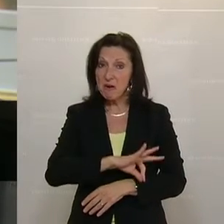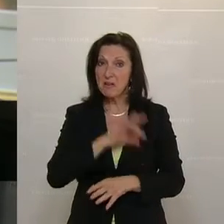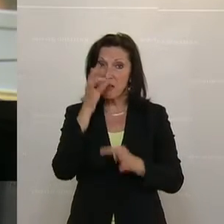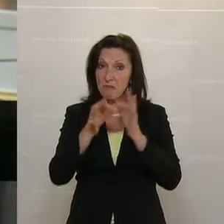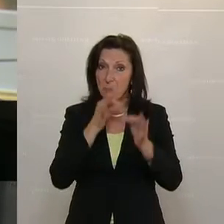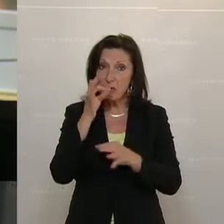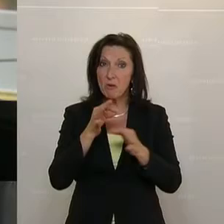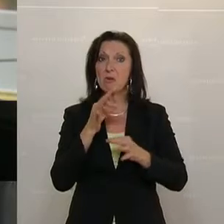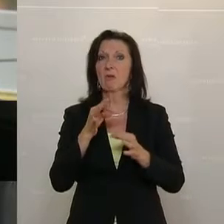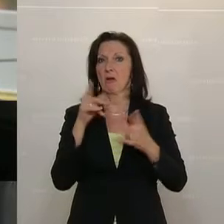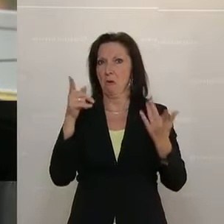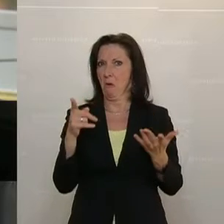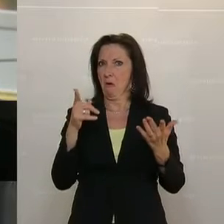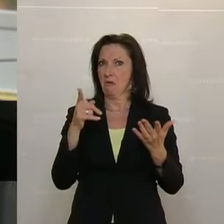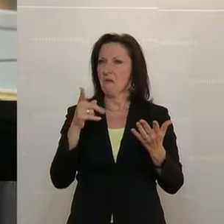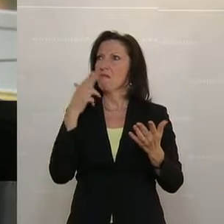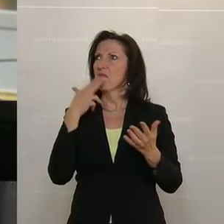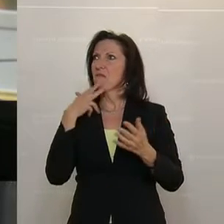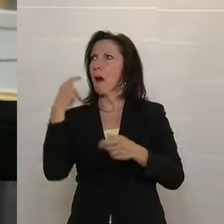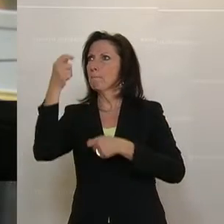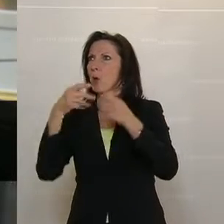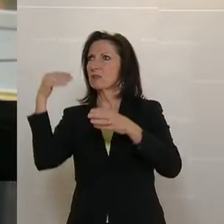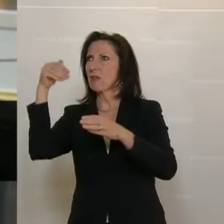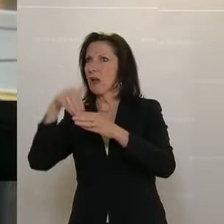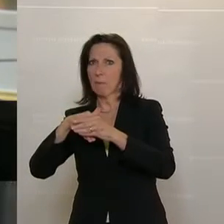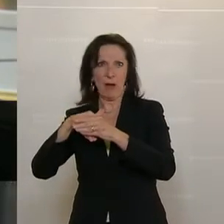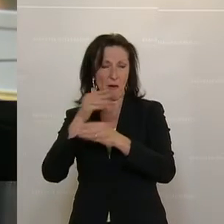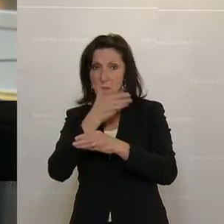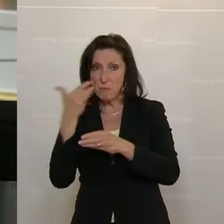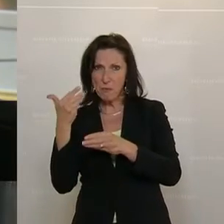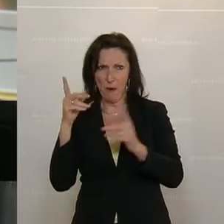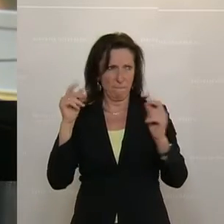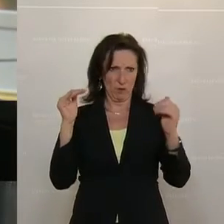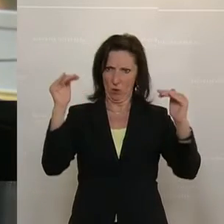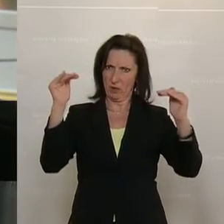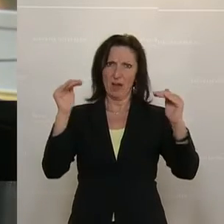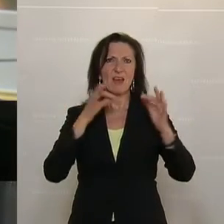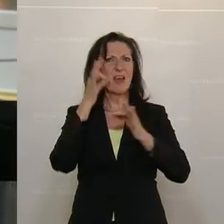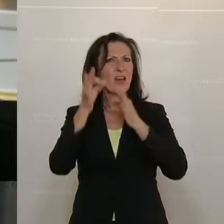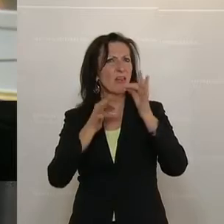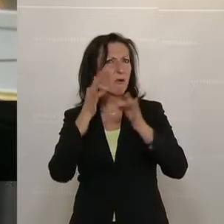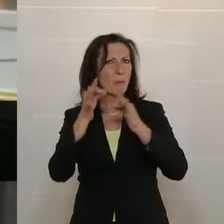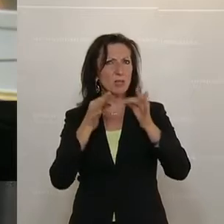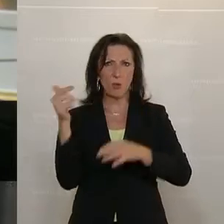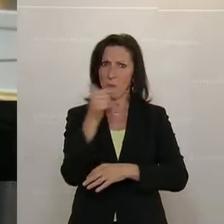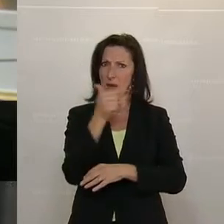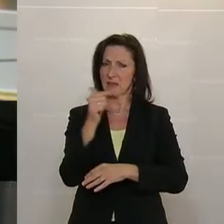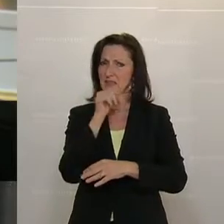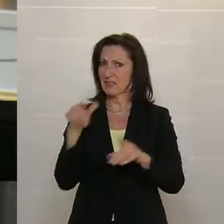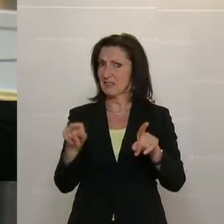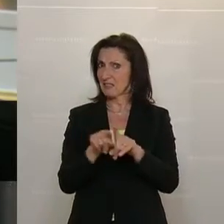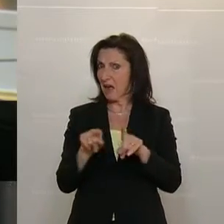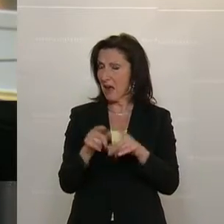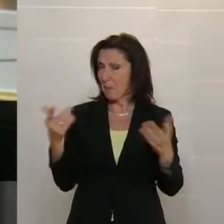Unternehmen diese Verpflichtung nicht haben. Da sehen wir eine Ungleichbehandlung im Punkto Informationsbereich. Wir